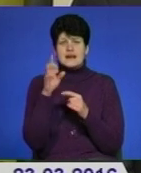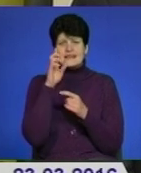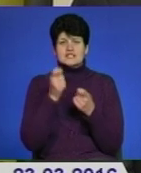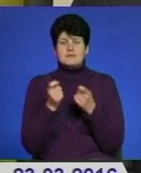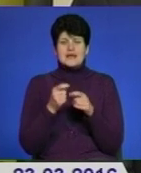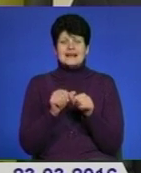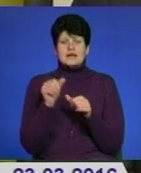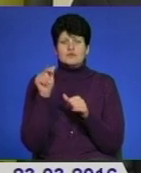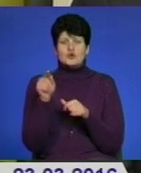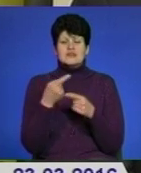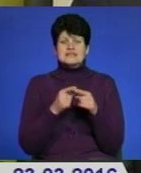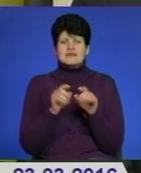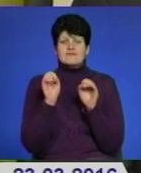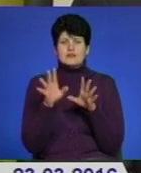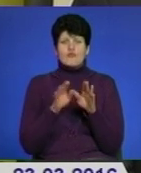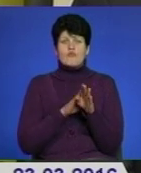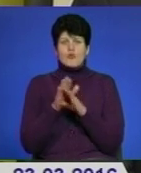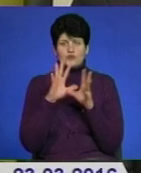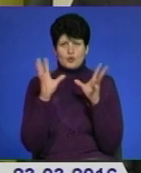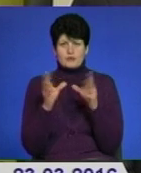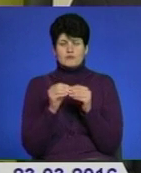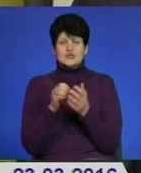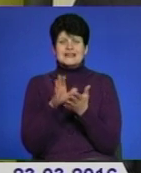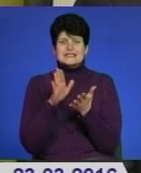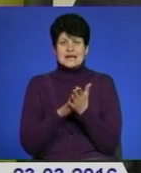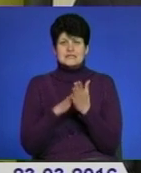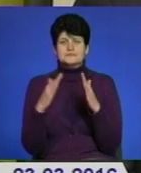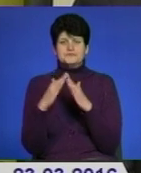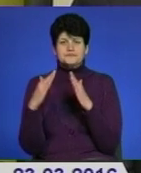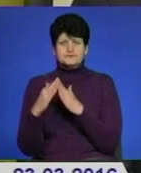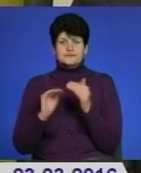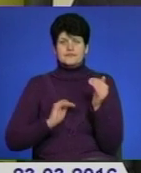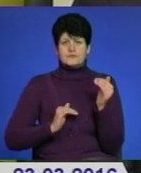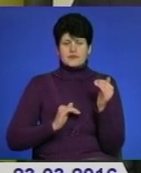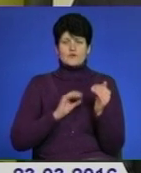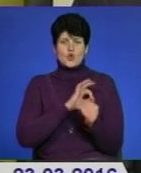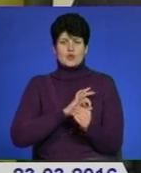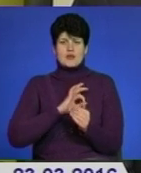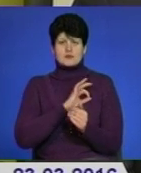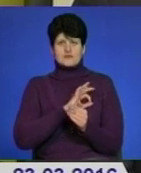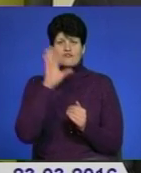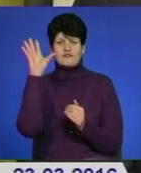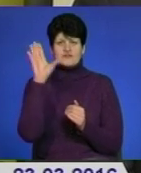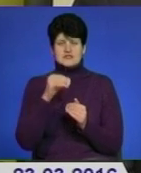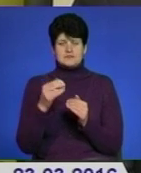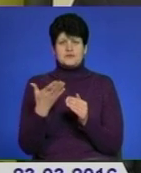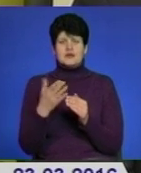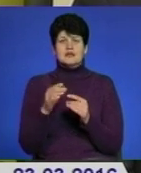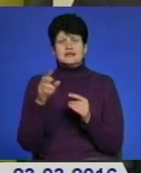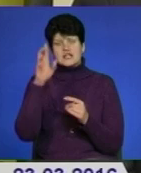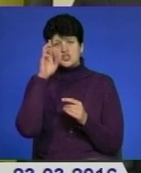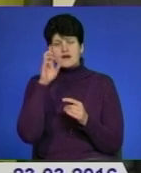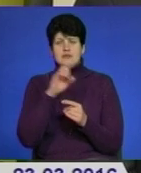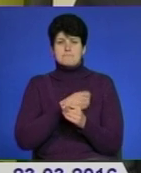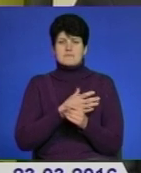ця функція передана вже в повному об'ємі, що реєстрація нерухомості, що бізнесу, нотаріусам. Всім без виключення, чи державним, чи